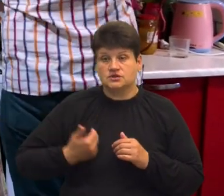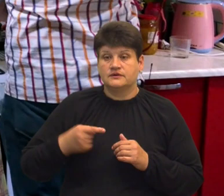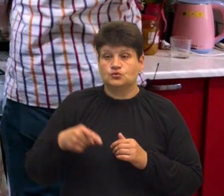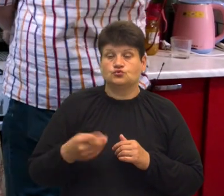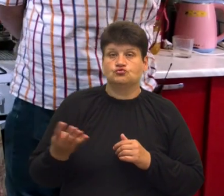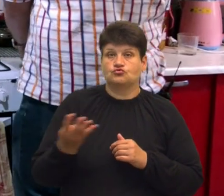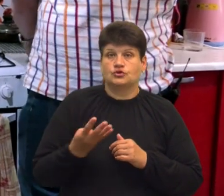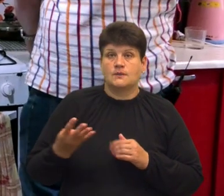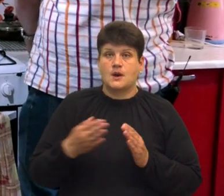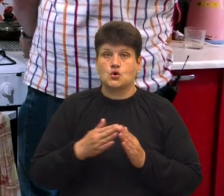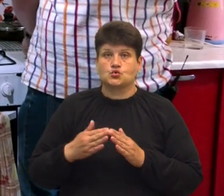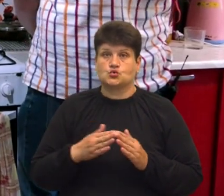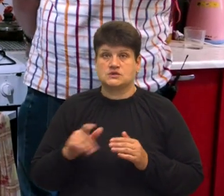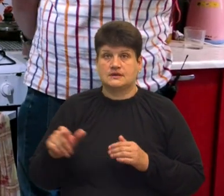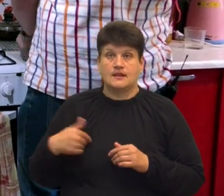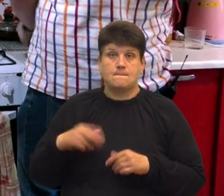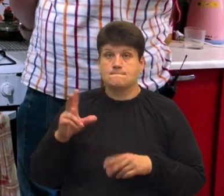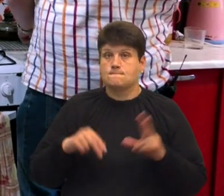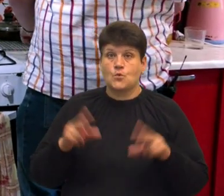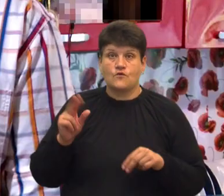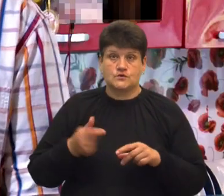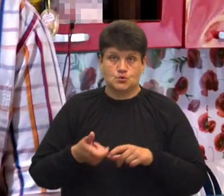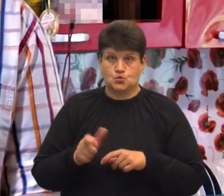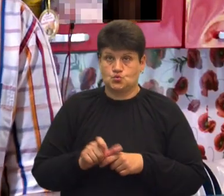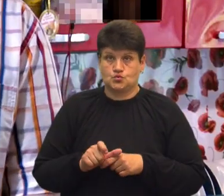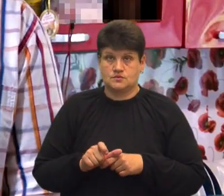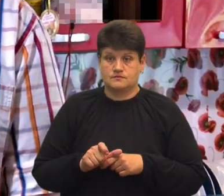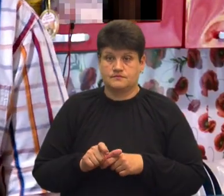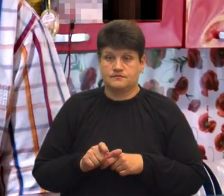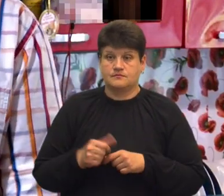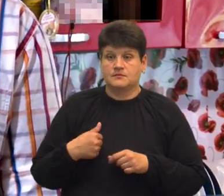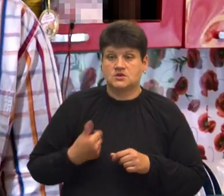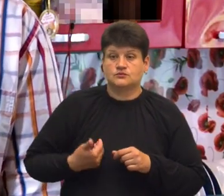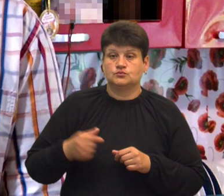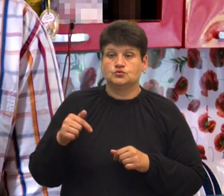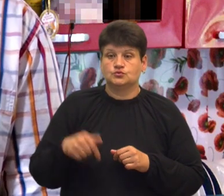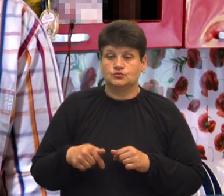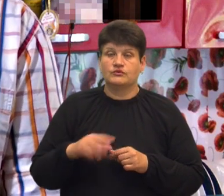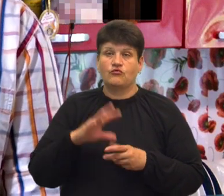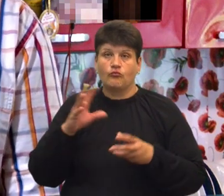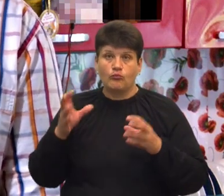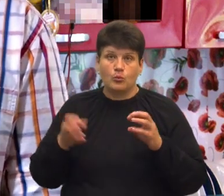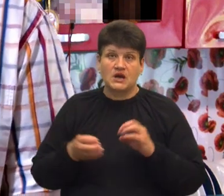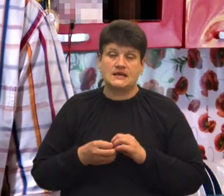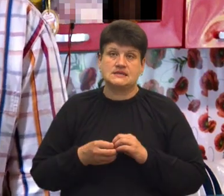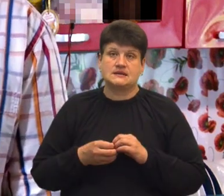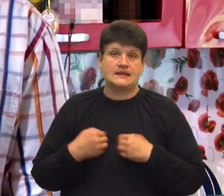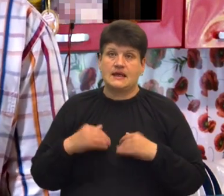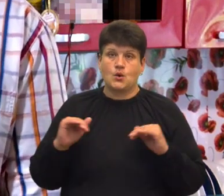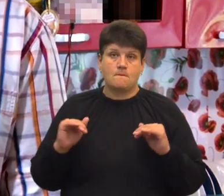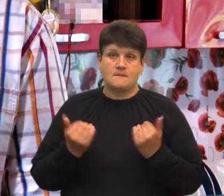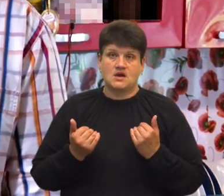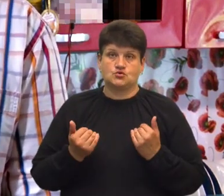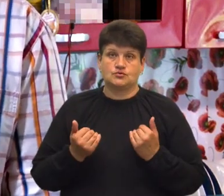чотирма сусідами. Нам дуже повезло з людьми, яких ми живемо. Вони, в принципі, не обмежують зараз